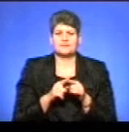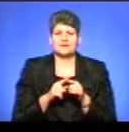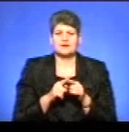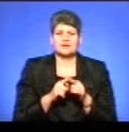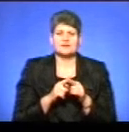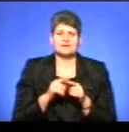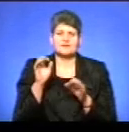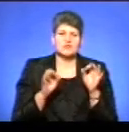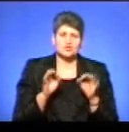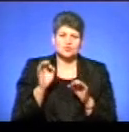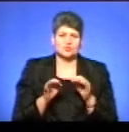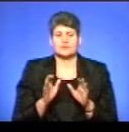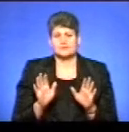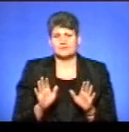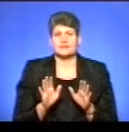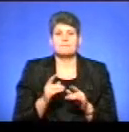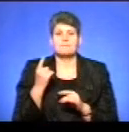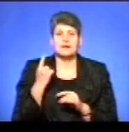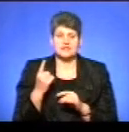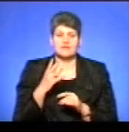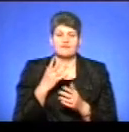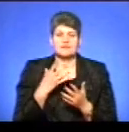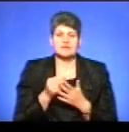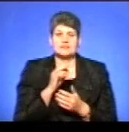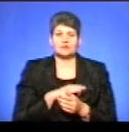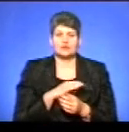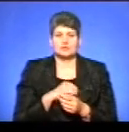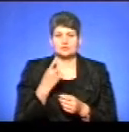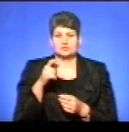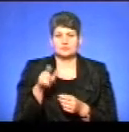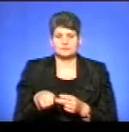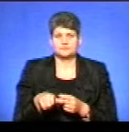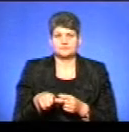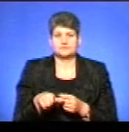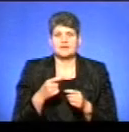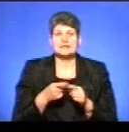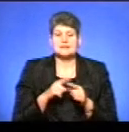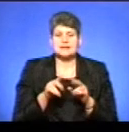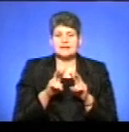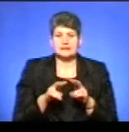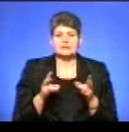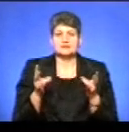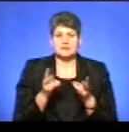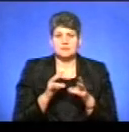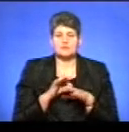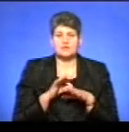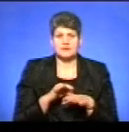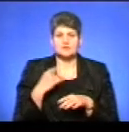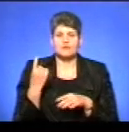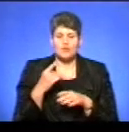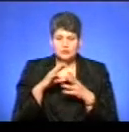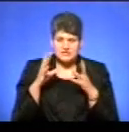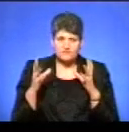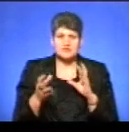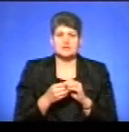відсоток зростання. Перше – власні доходи на одного мешканця. Такий аналіз варто провести в області в